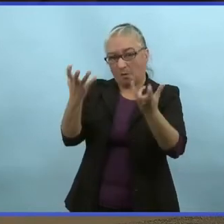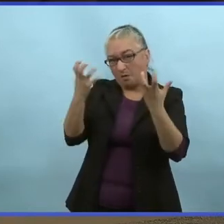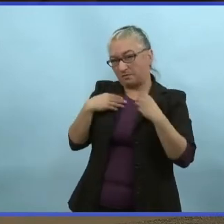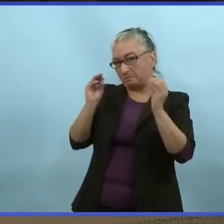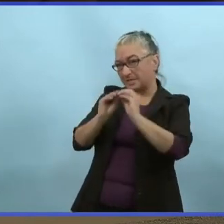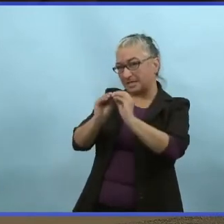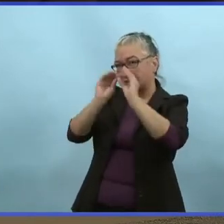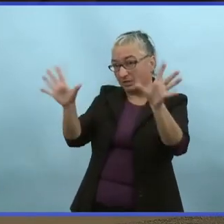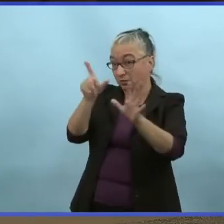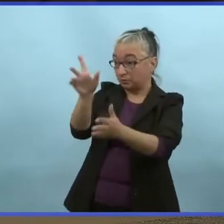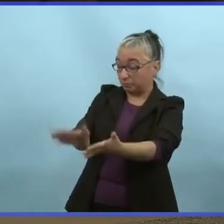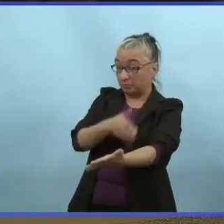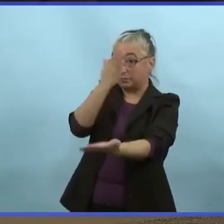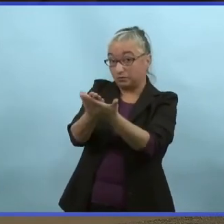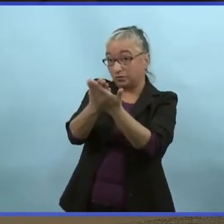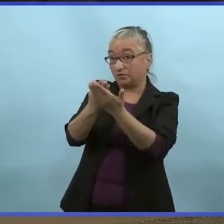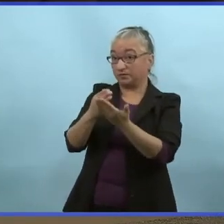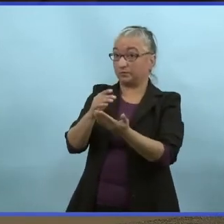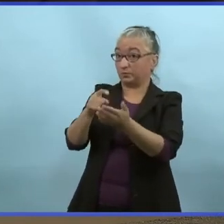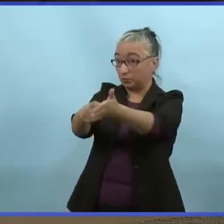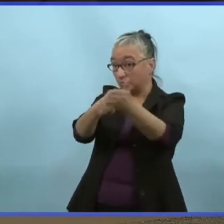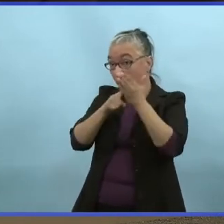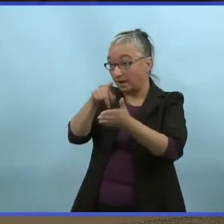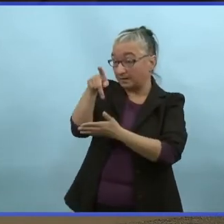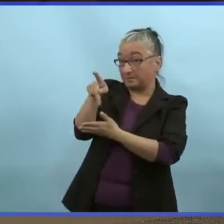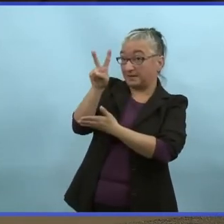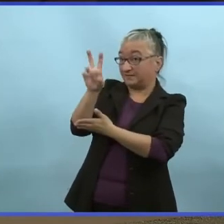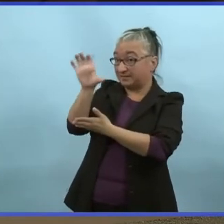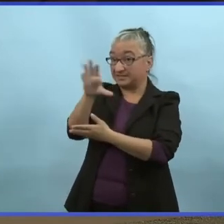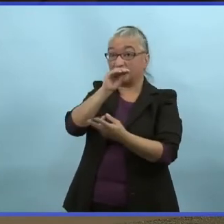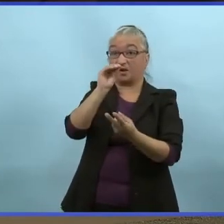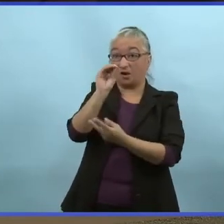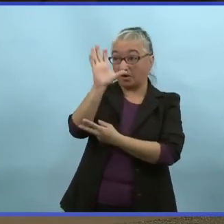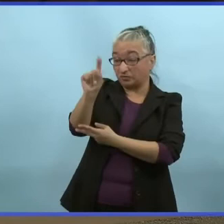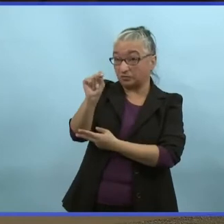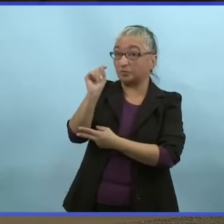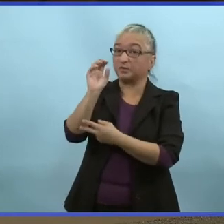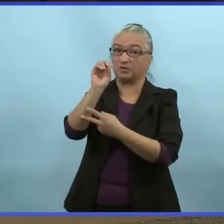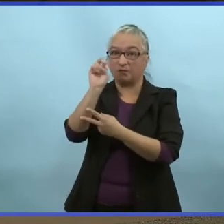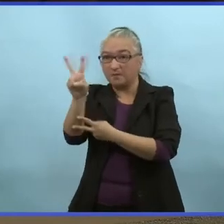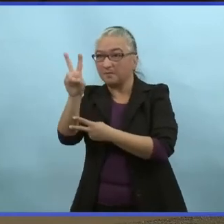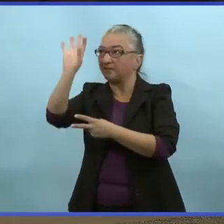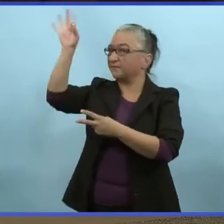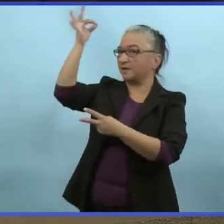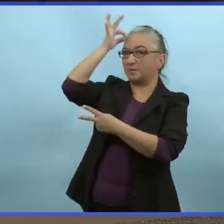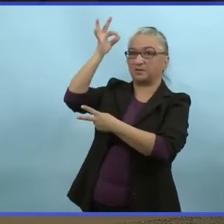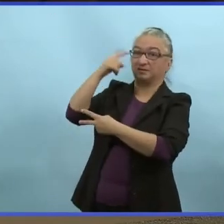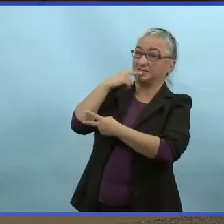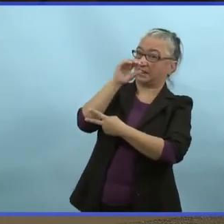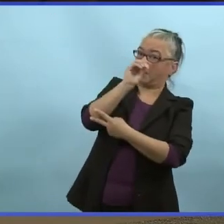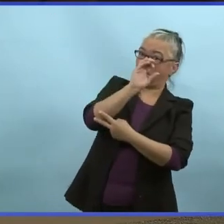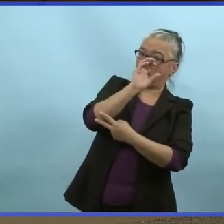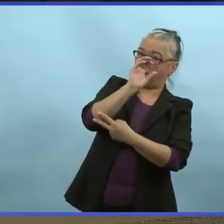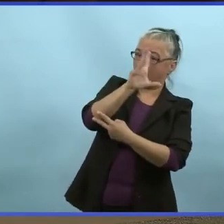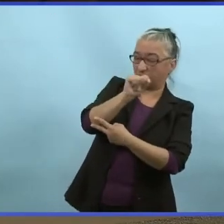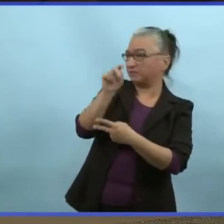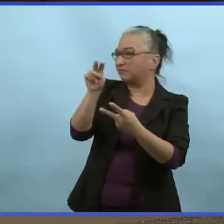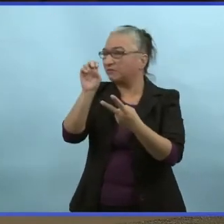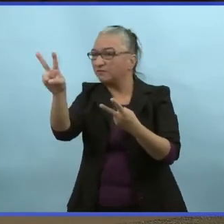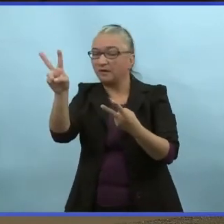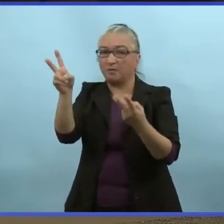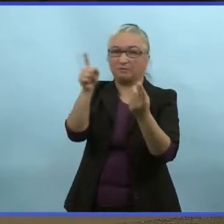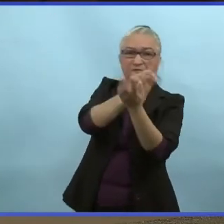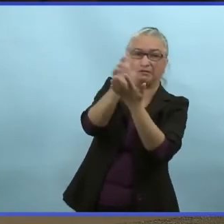Donc, il y a des rapports qui disaient que le fédéral recherchait des exigences pour la fin d'octobre.